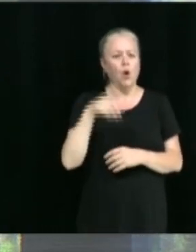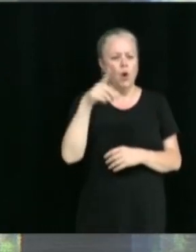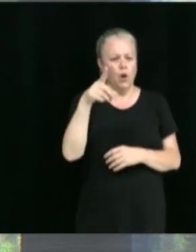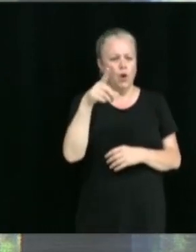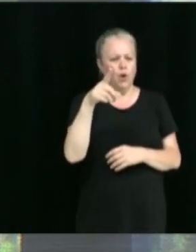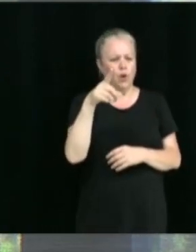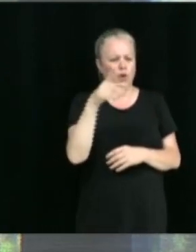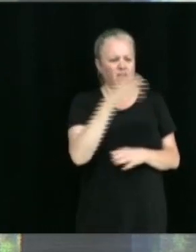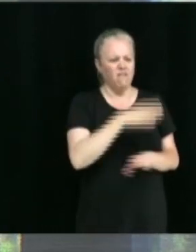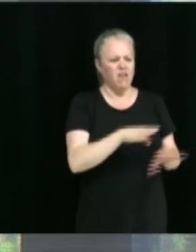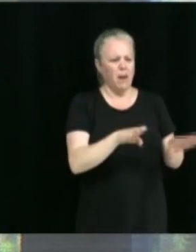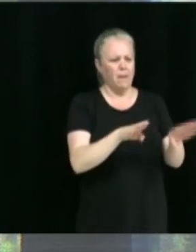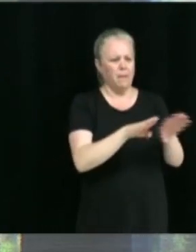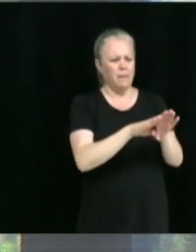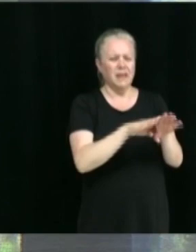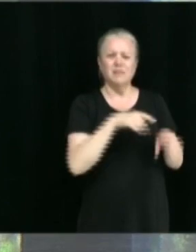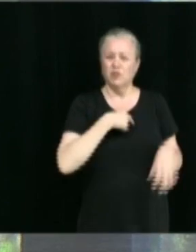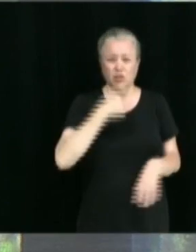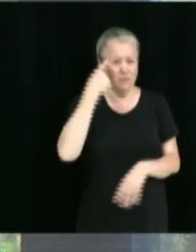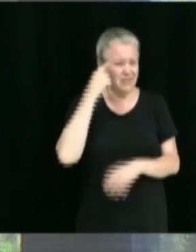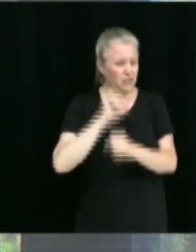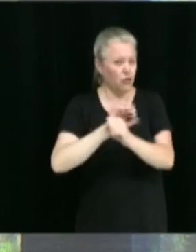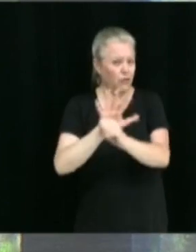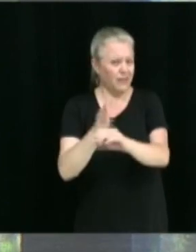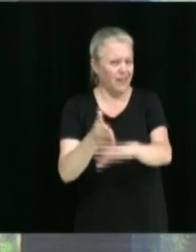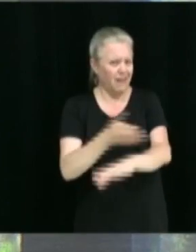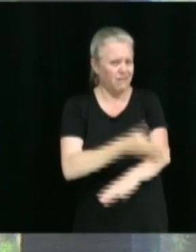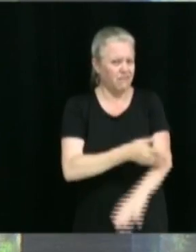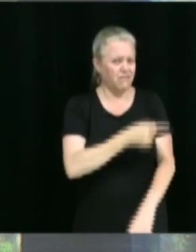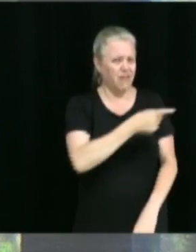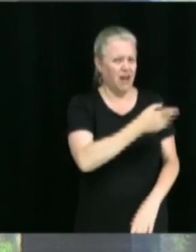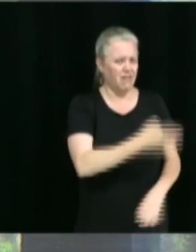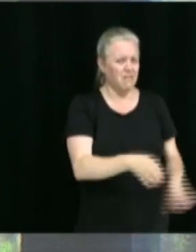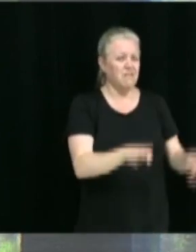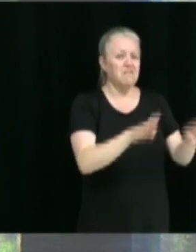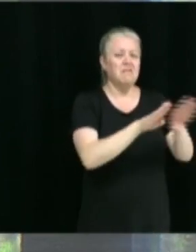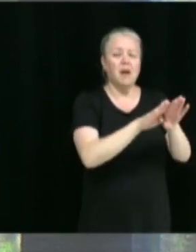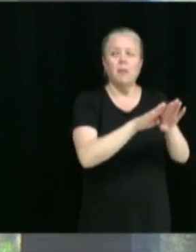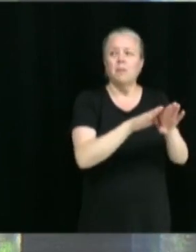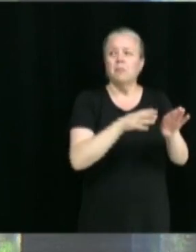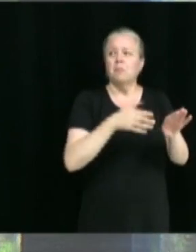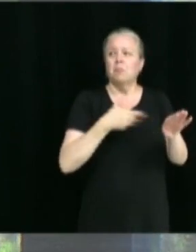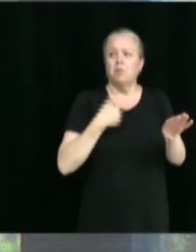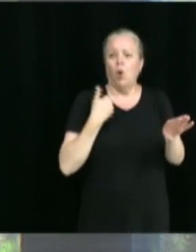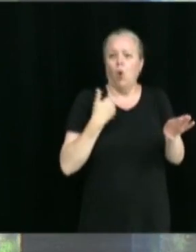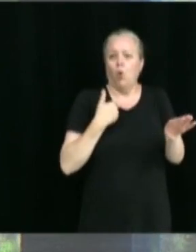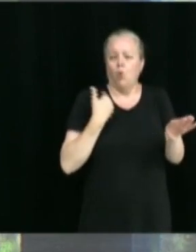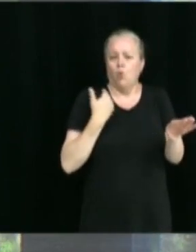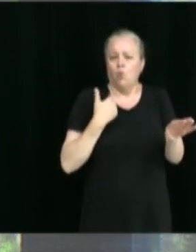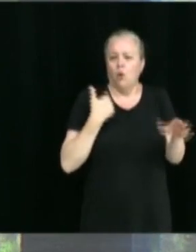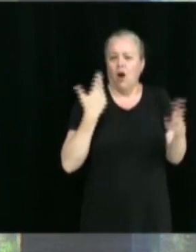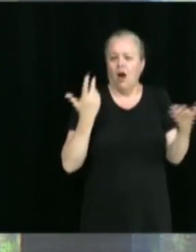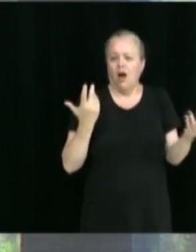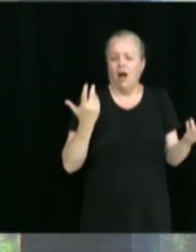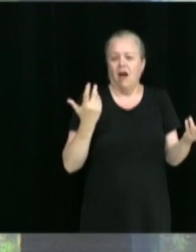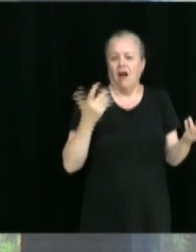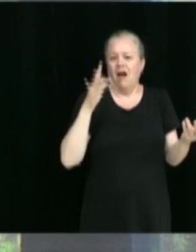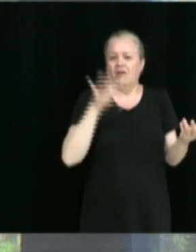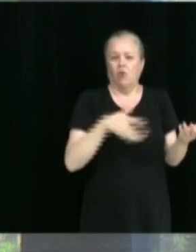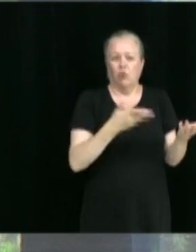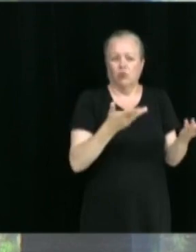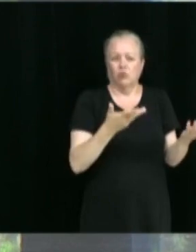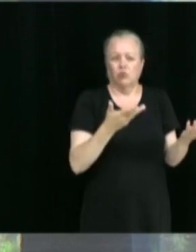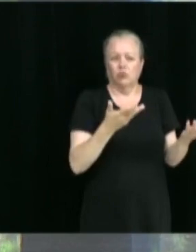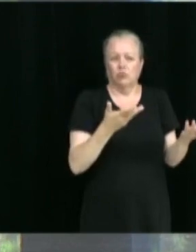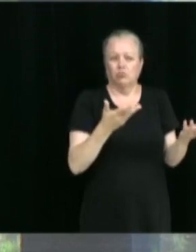fermeture aurait été faite avant la COVID, puis ça aurait été principalement la décision prise due au fait qu'il n'y avait